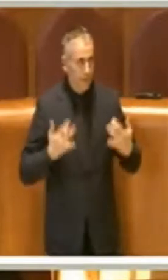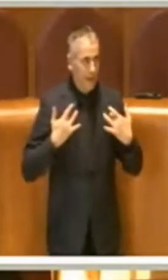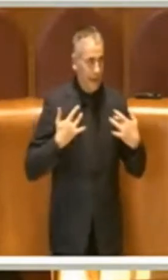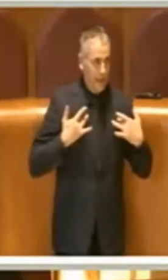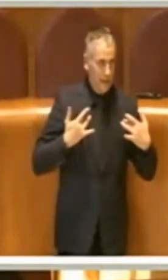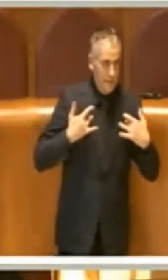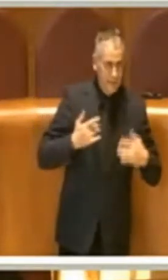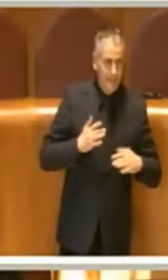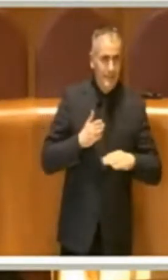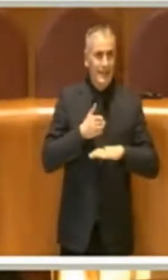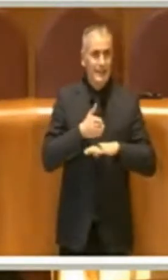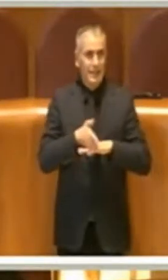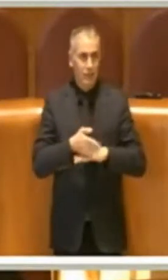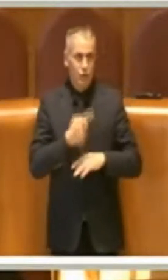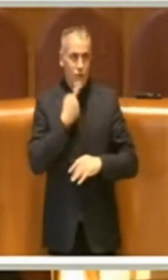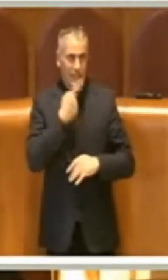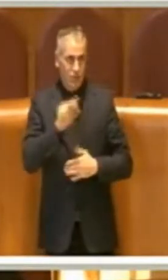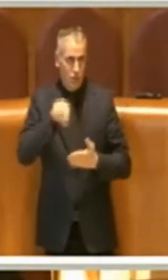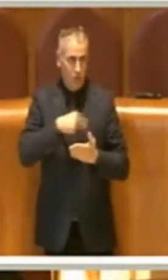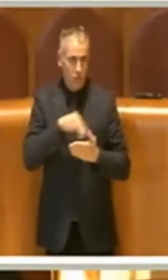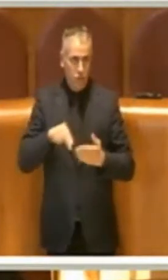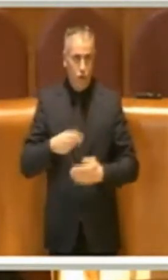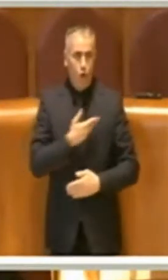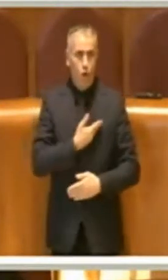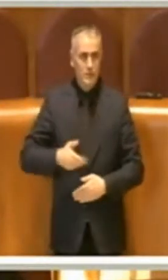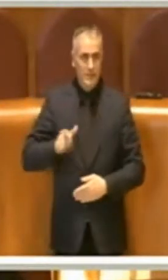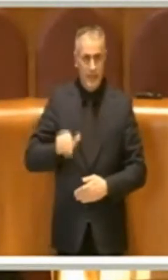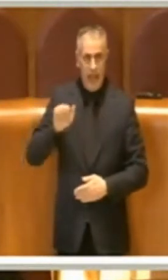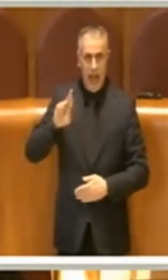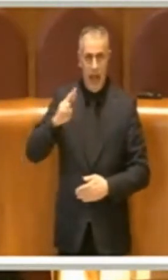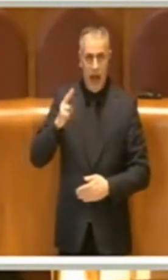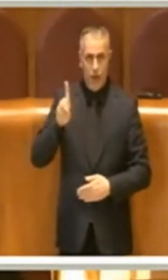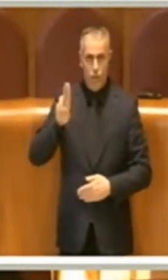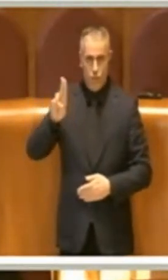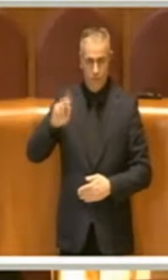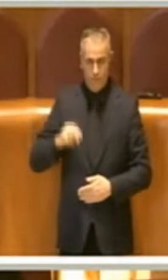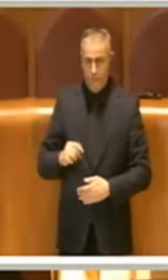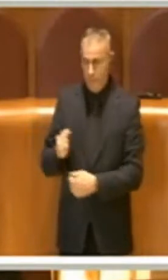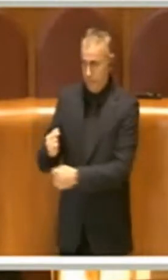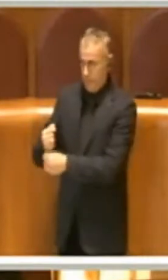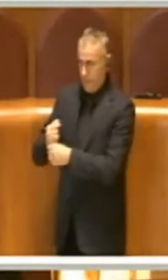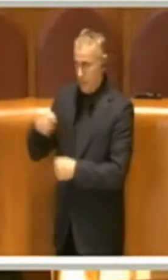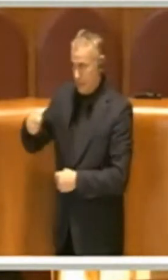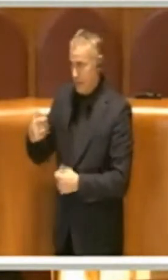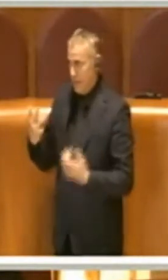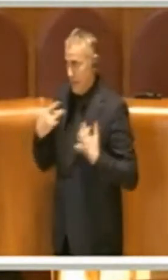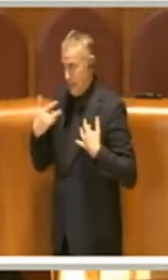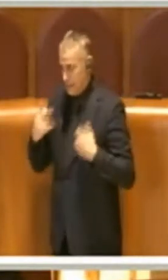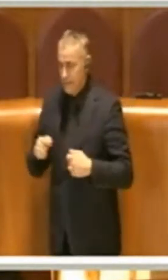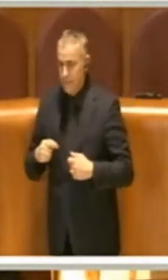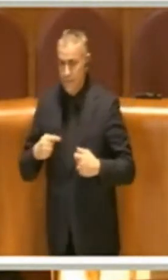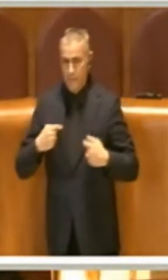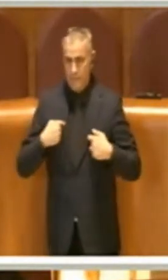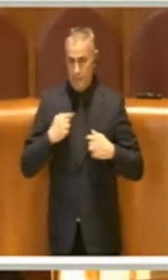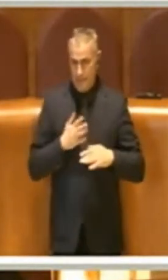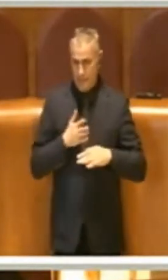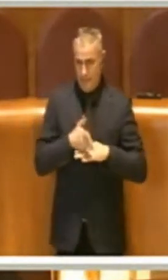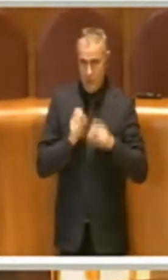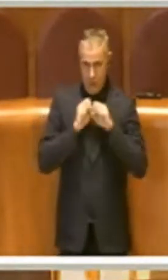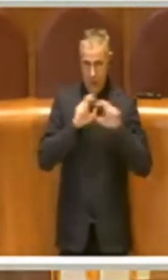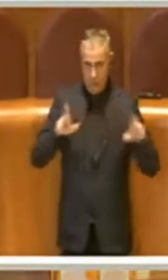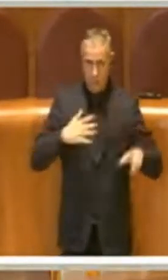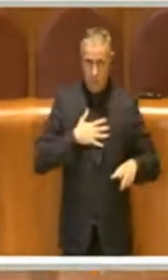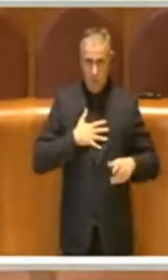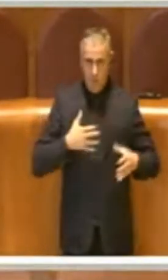Grazie Presidente, con il mio intervento consegno il voto di astensione al gruppo del Movimento 5 Stelle perché